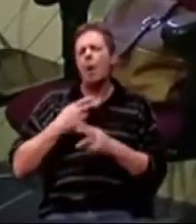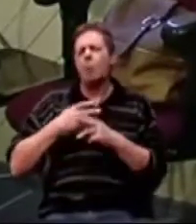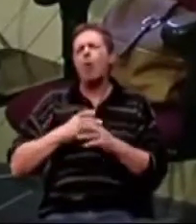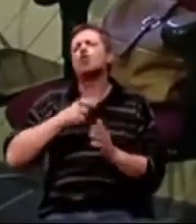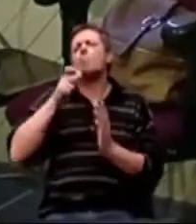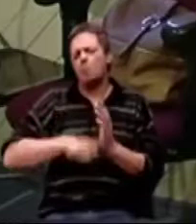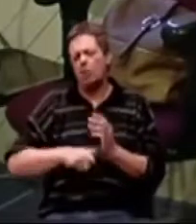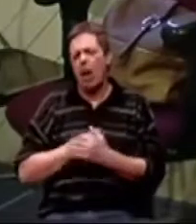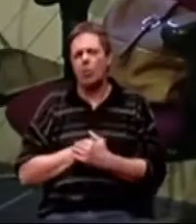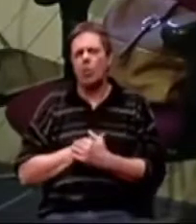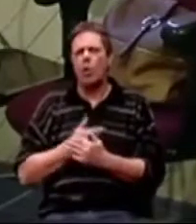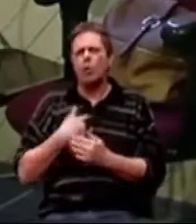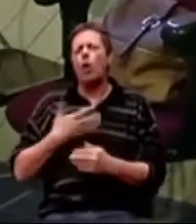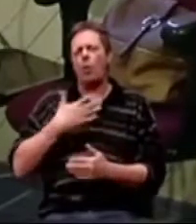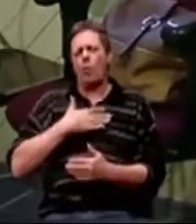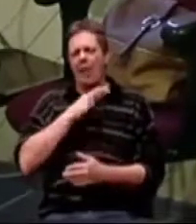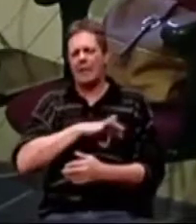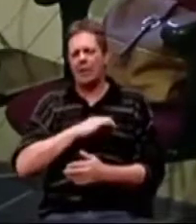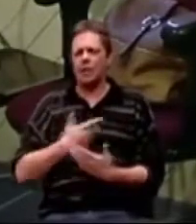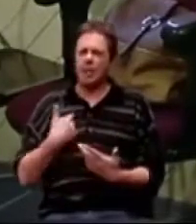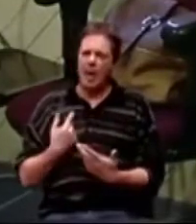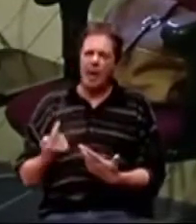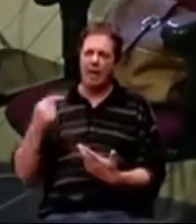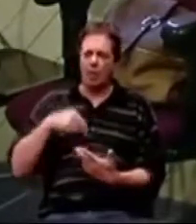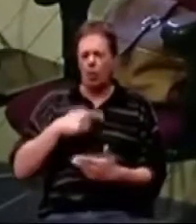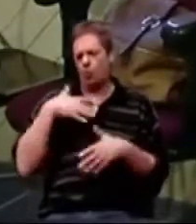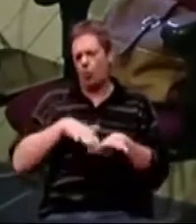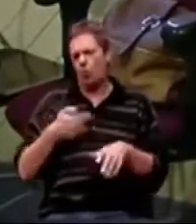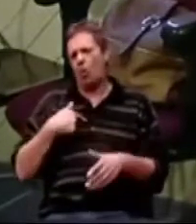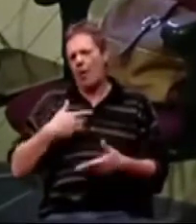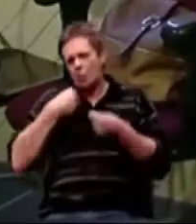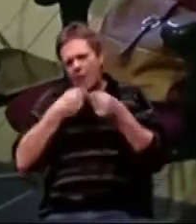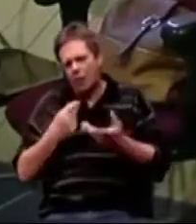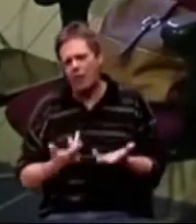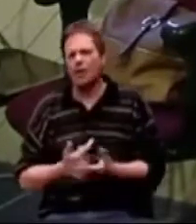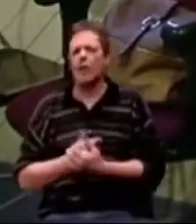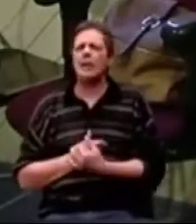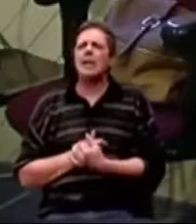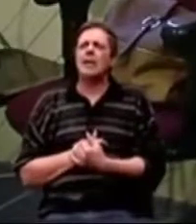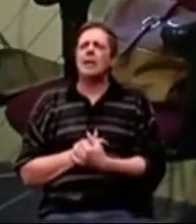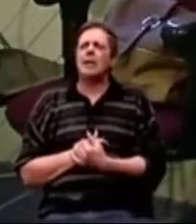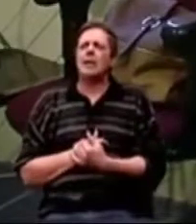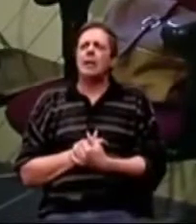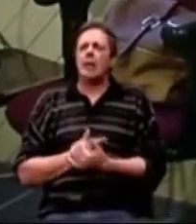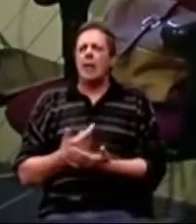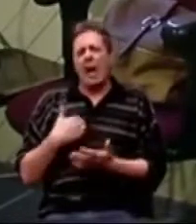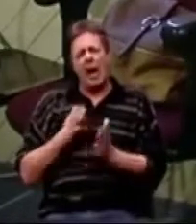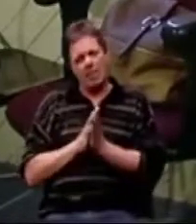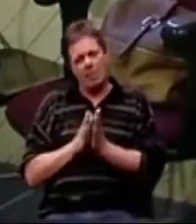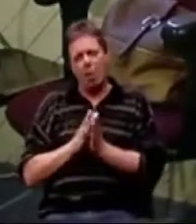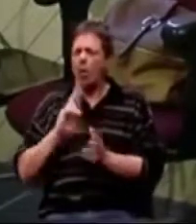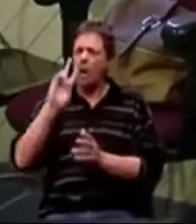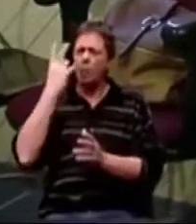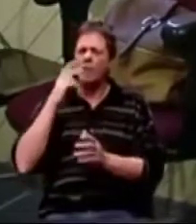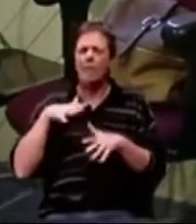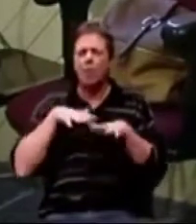I to je moja zadaća da ja kad dođu ljudi kod nas u savjetovalište i zato bi zapravo apelirala i pozvala